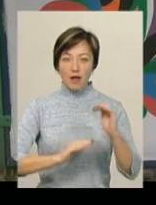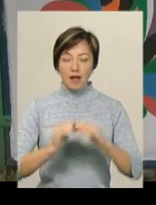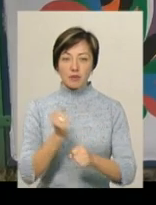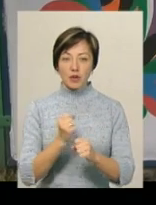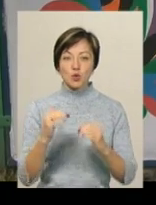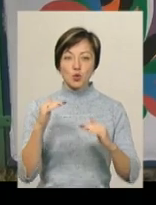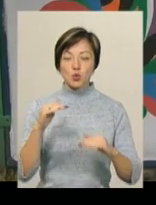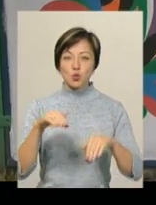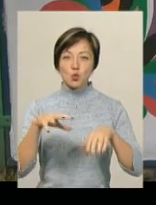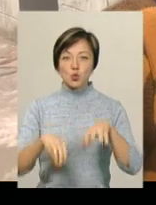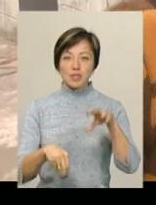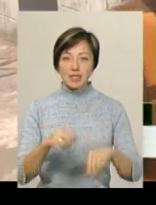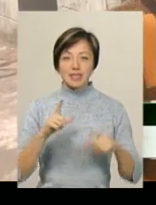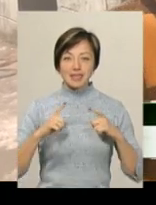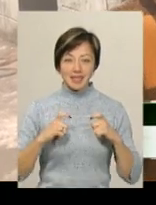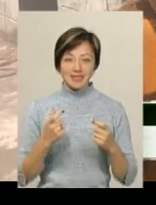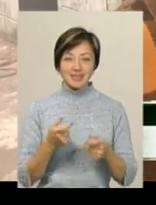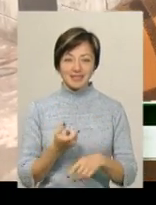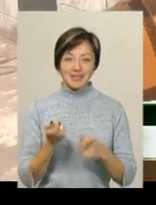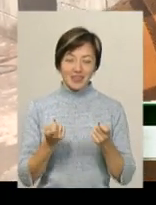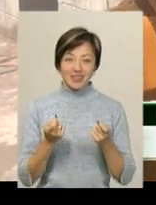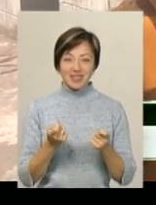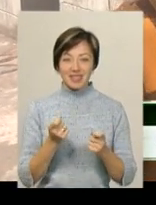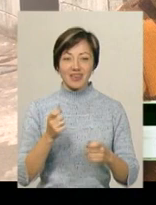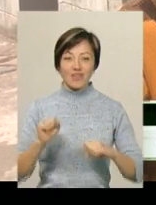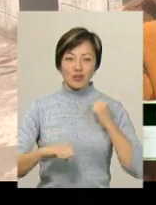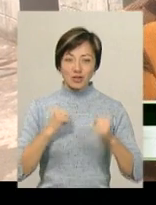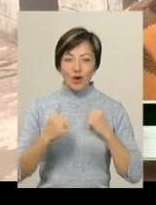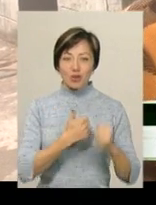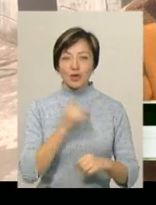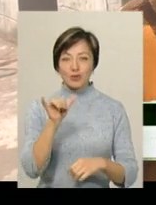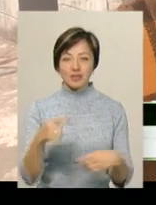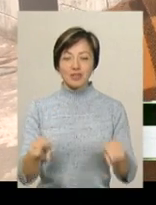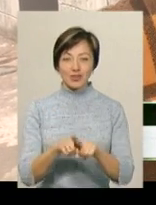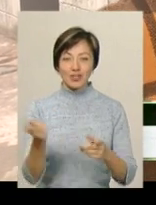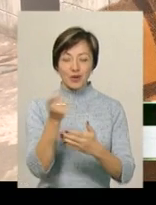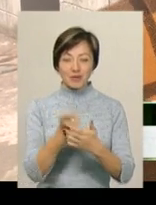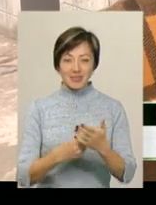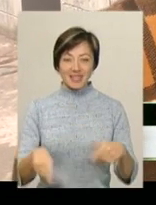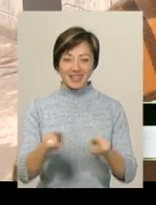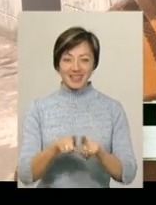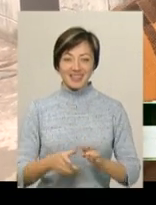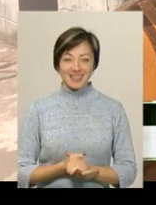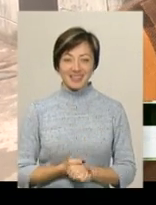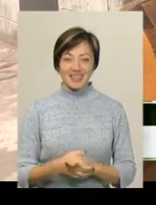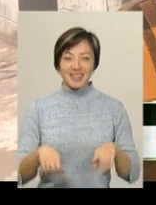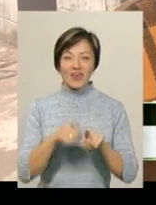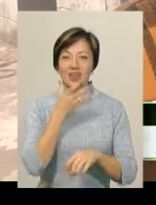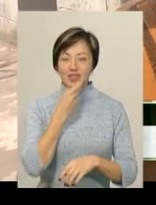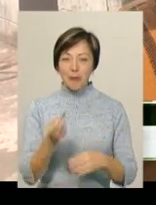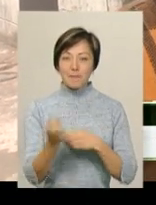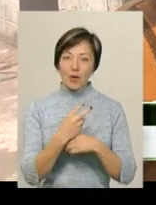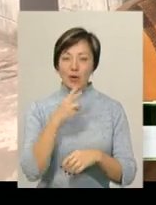Сусіди, каже жінка, заздрять. Трошки возмущаються, хоча б їм теж розписали таку красоту.